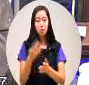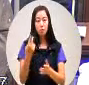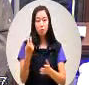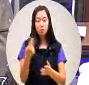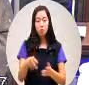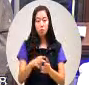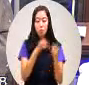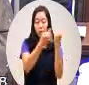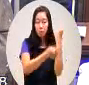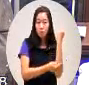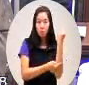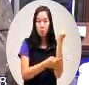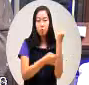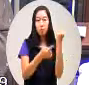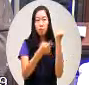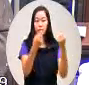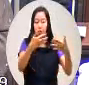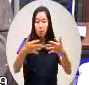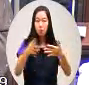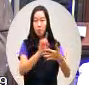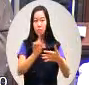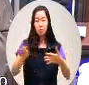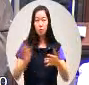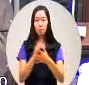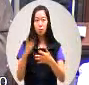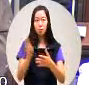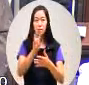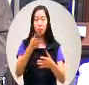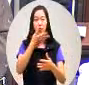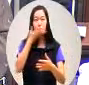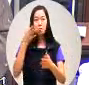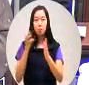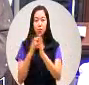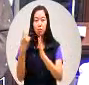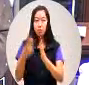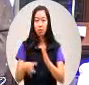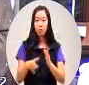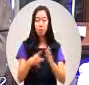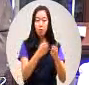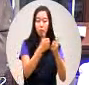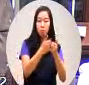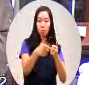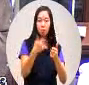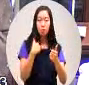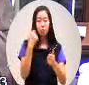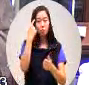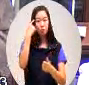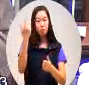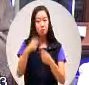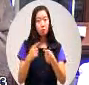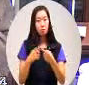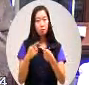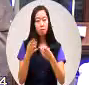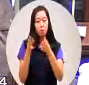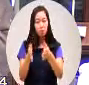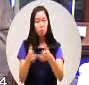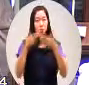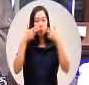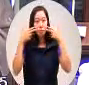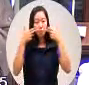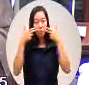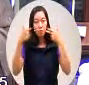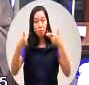的层面把水利局跟盐民会那我们觉得我们应该对原住民